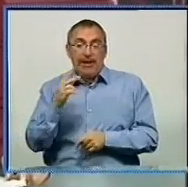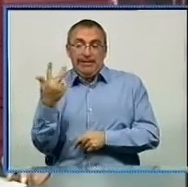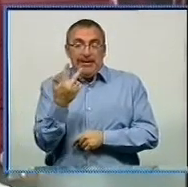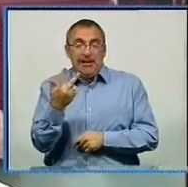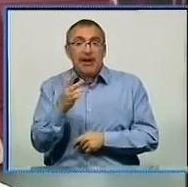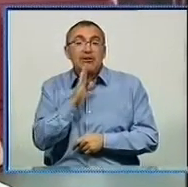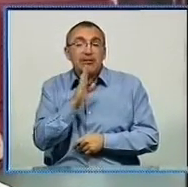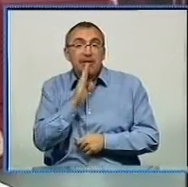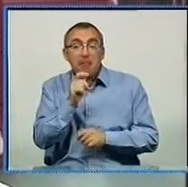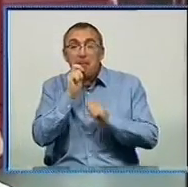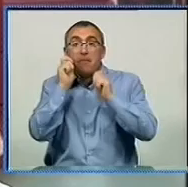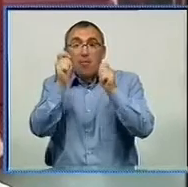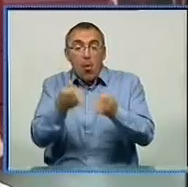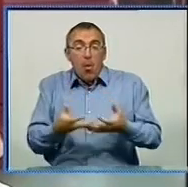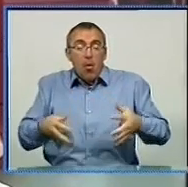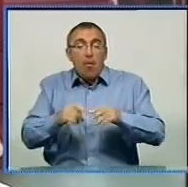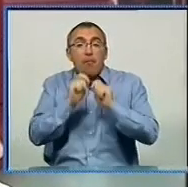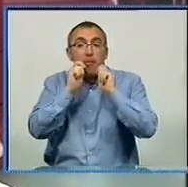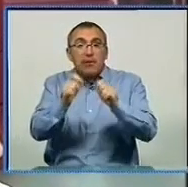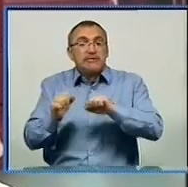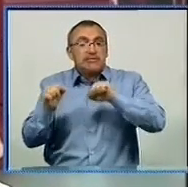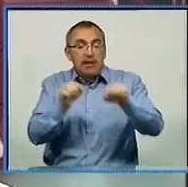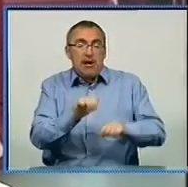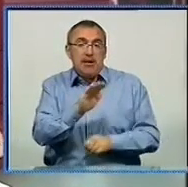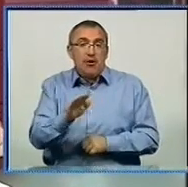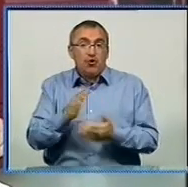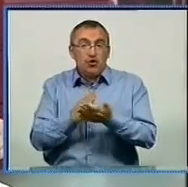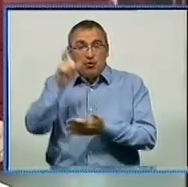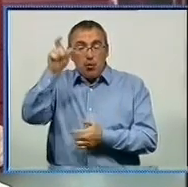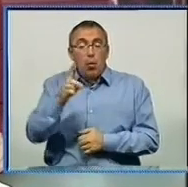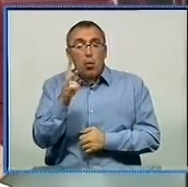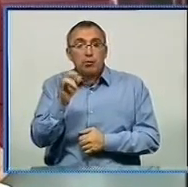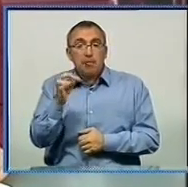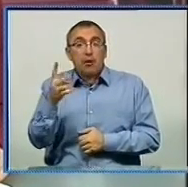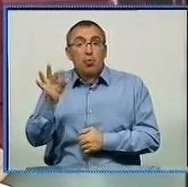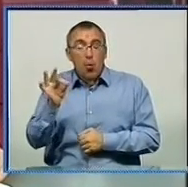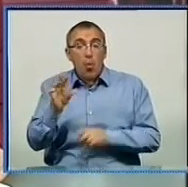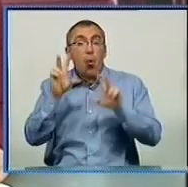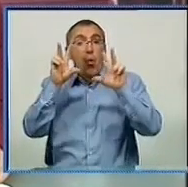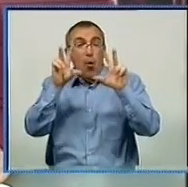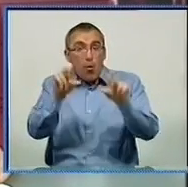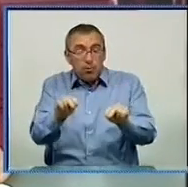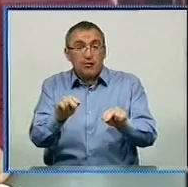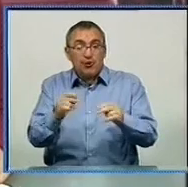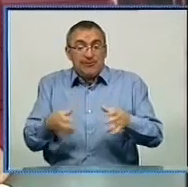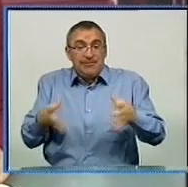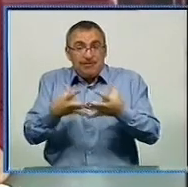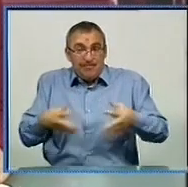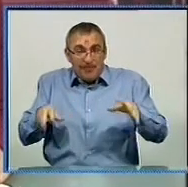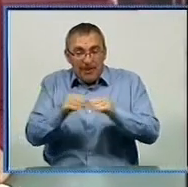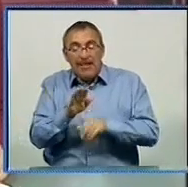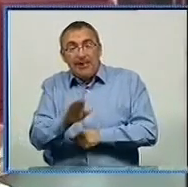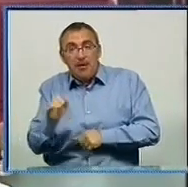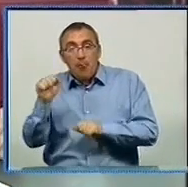Довгоочікуваний подарунок родина отримала у День захисту дітей. Очільник області Сергій Кузьменко пообіцяв найближчим часом подружжя разом із дітьми